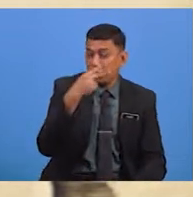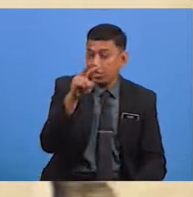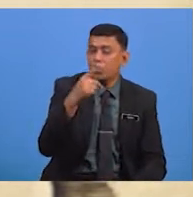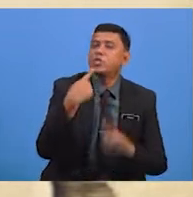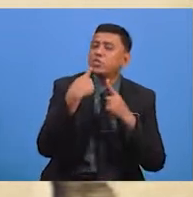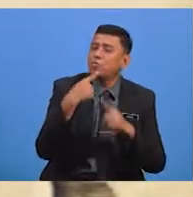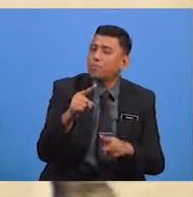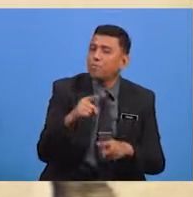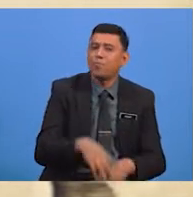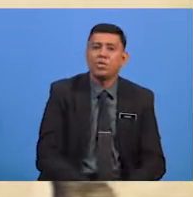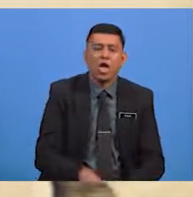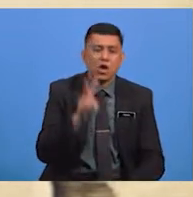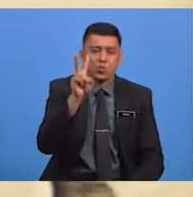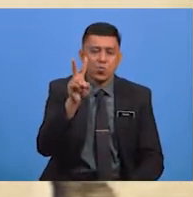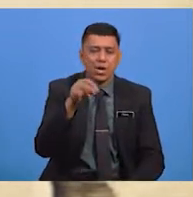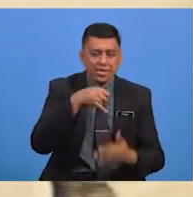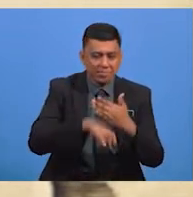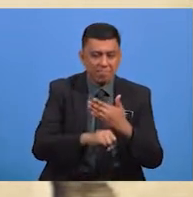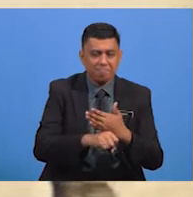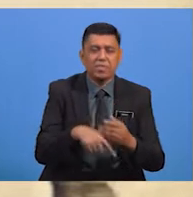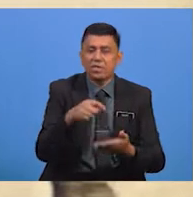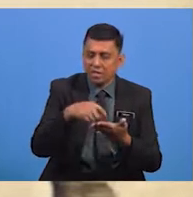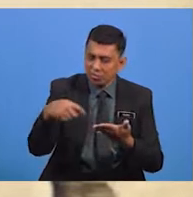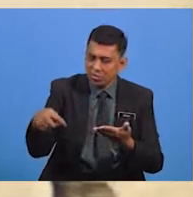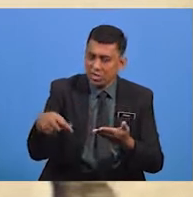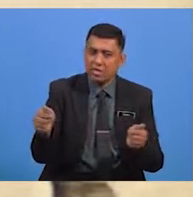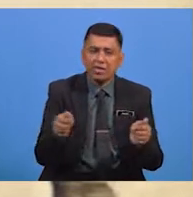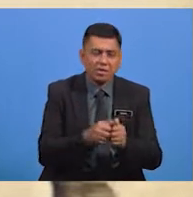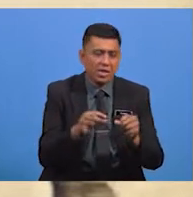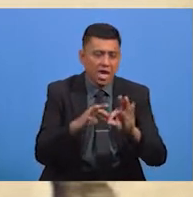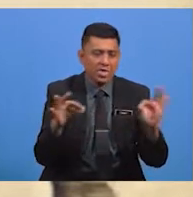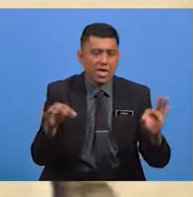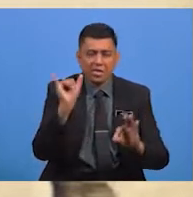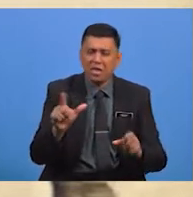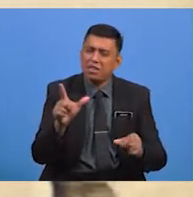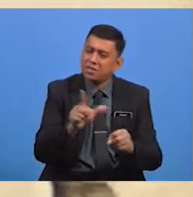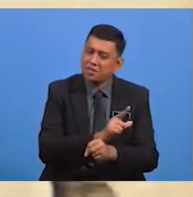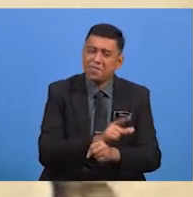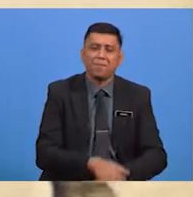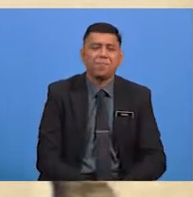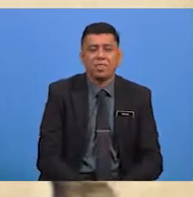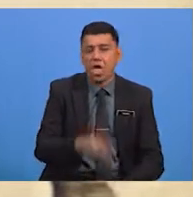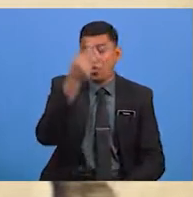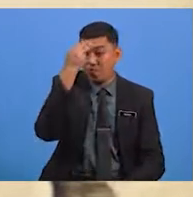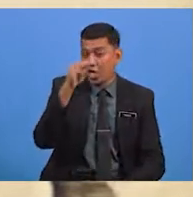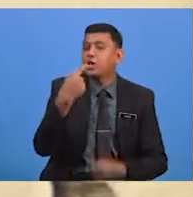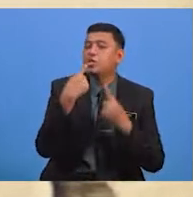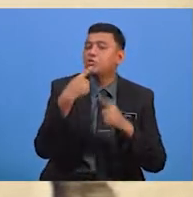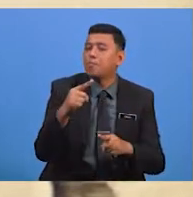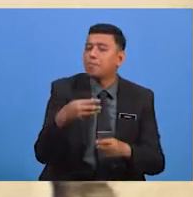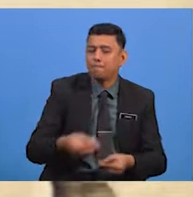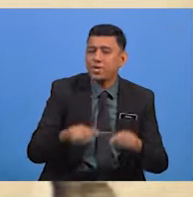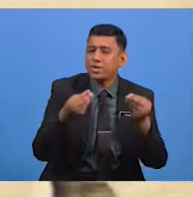Jawapan Ini Mempunyai Dua Isi Dan Ditulis Dengan Ayat Yang Lengkap Maka Jawapan Ini